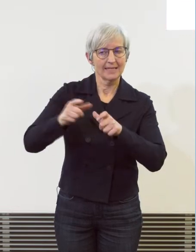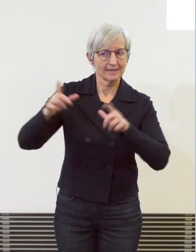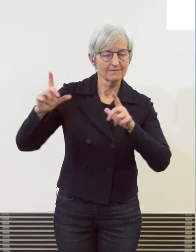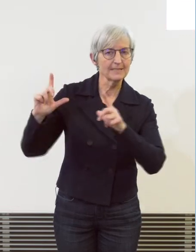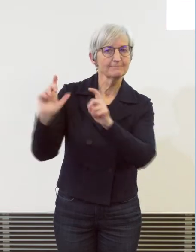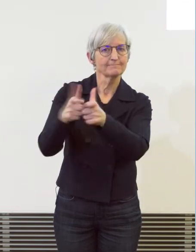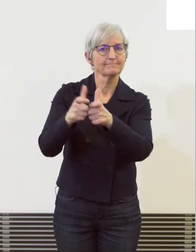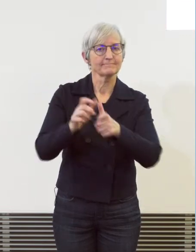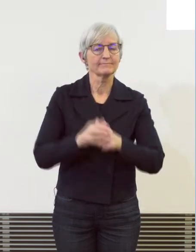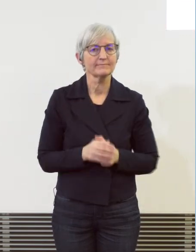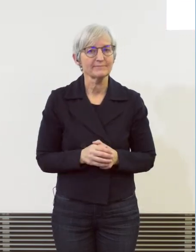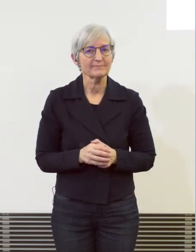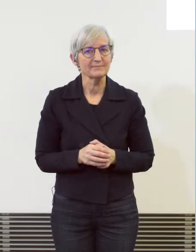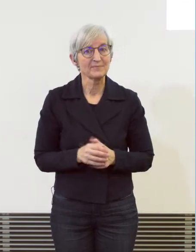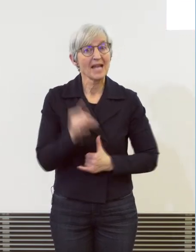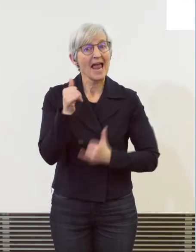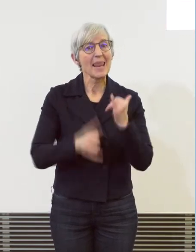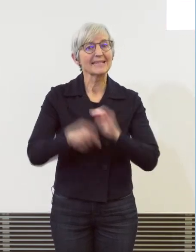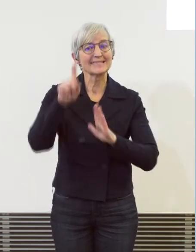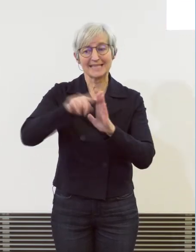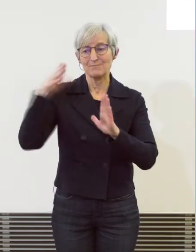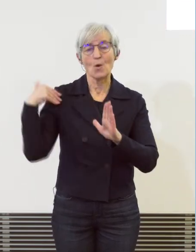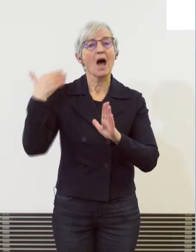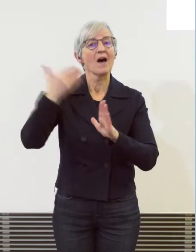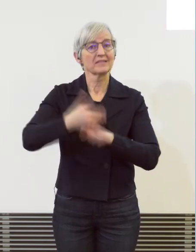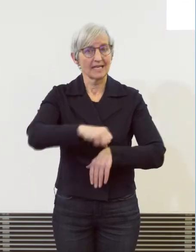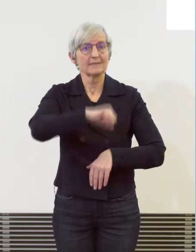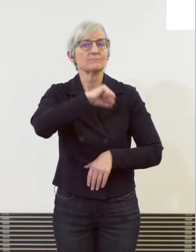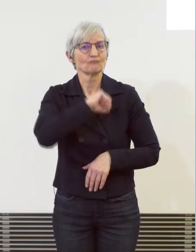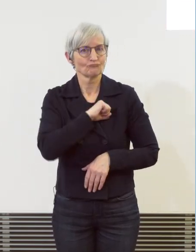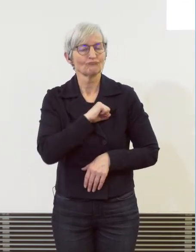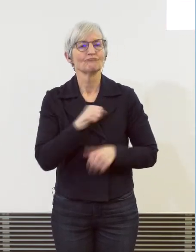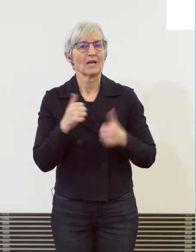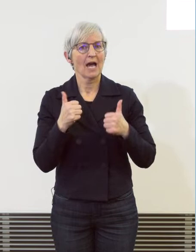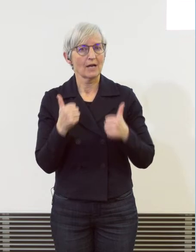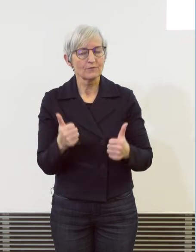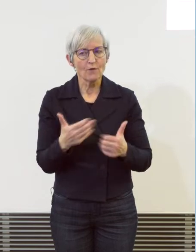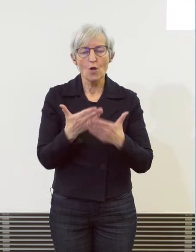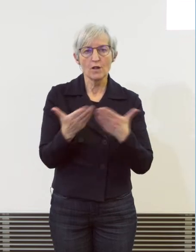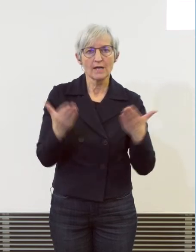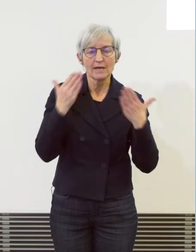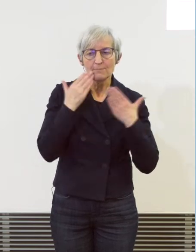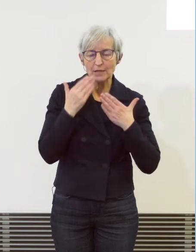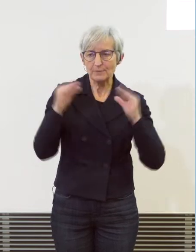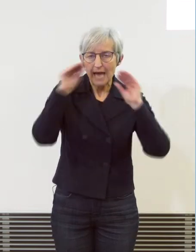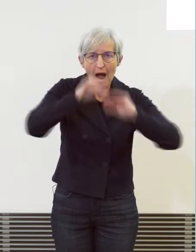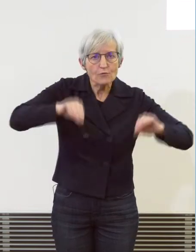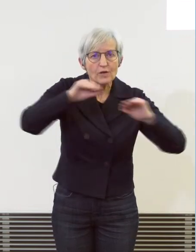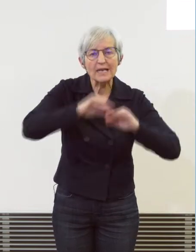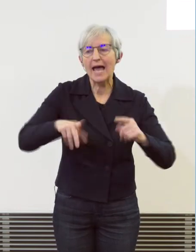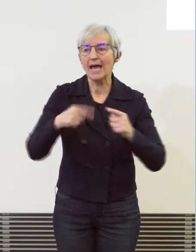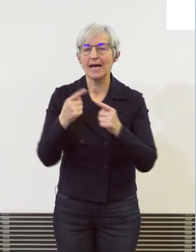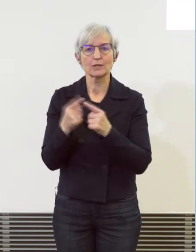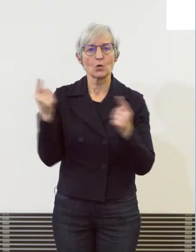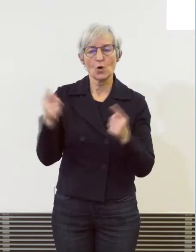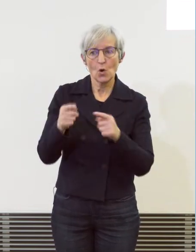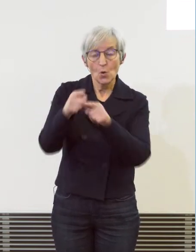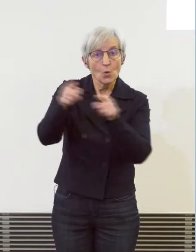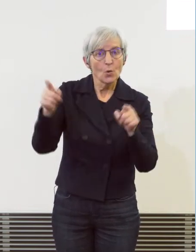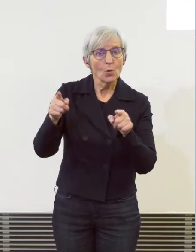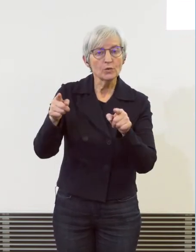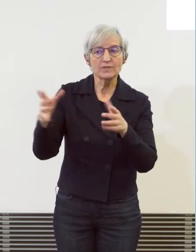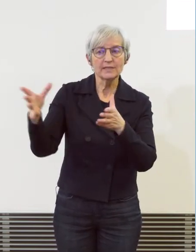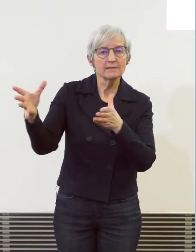Monaten sehr gute Erfolge erzielt bei der Aufklärung, Sicherstellung von Diebensgut und Erlös aus den Wiederverkäufen